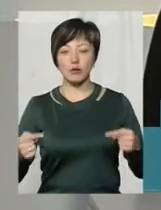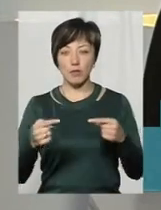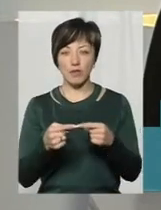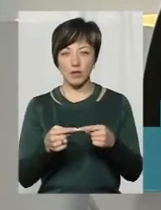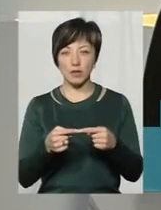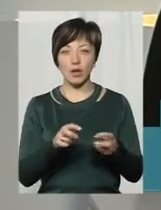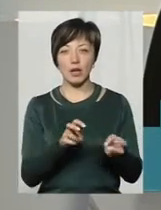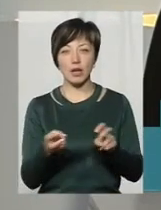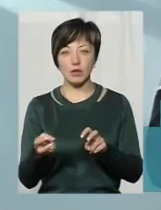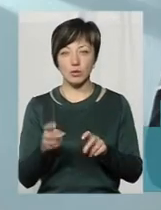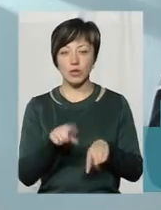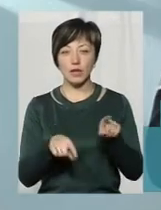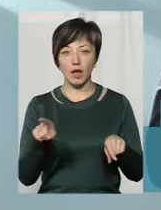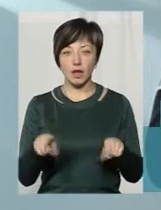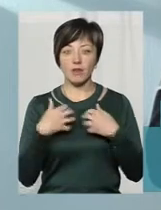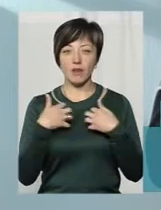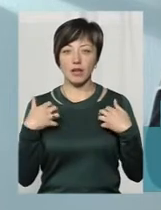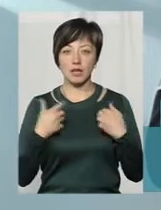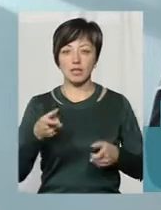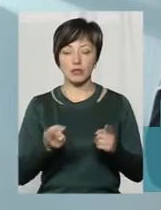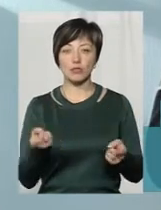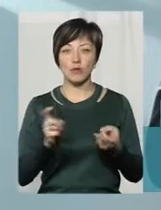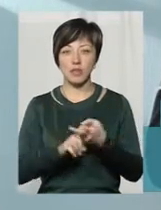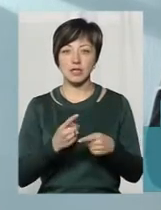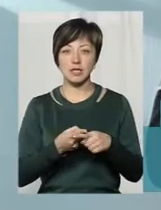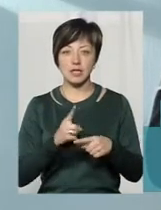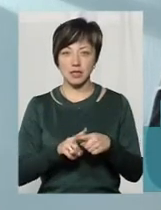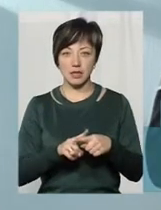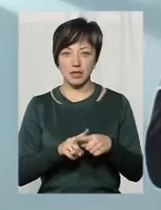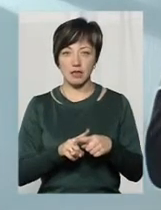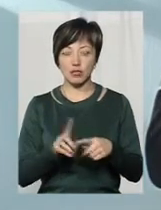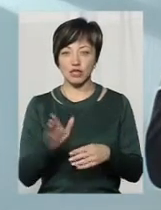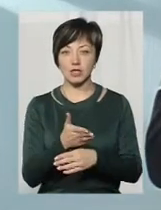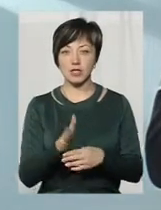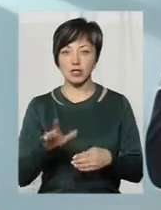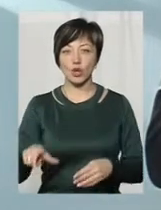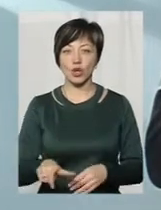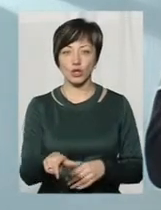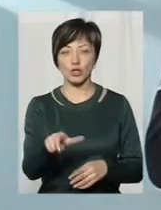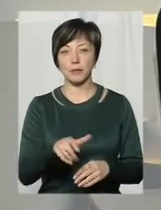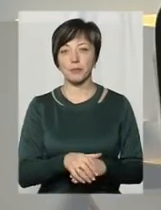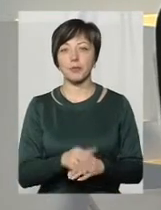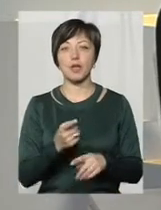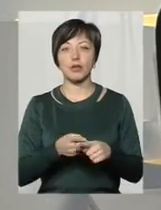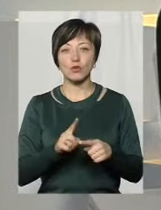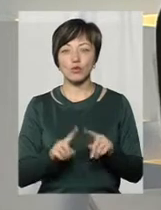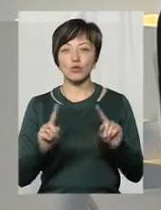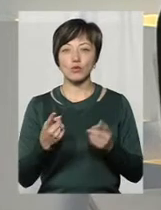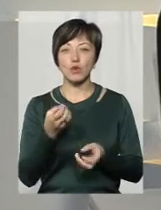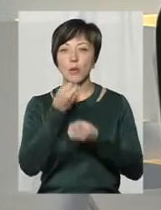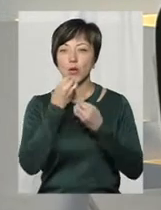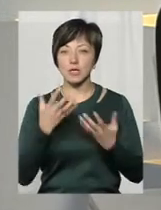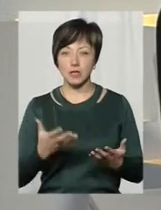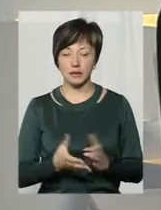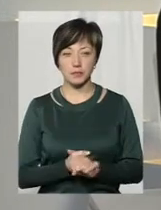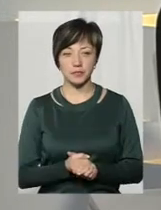гинуть деякі тварини, які тісно пов'язані з цією частиною річки. Тому це дуже позитивно.